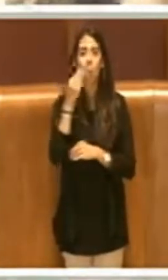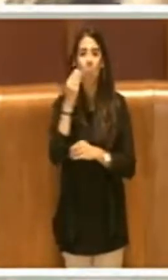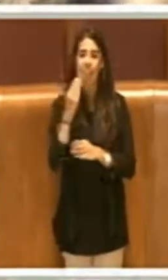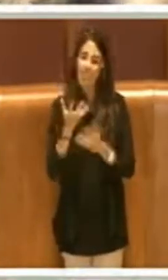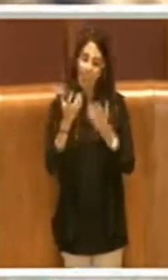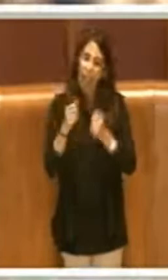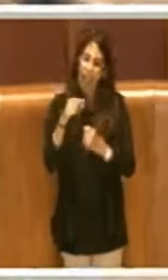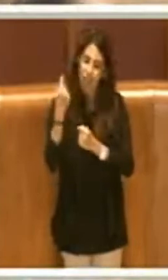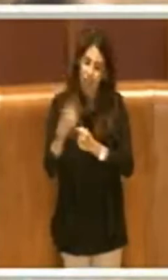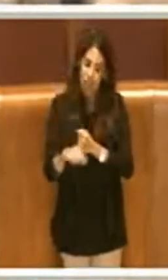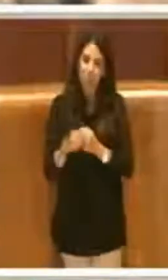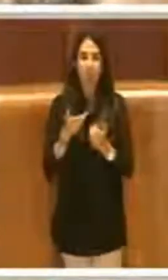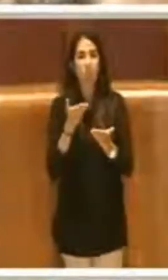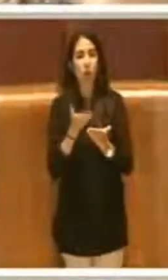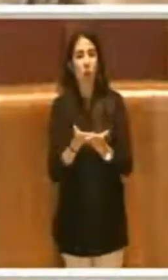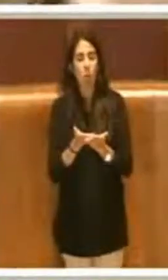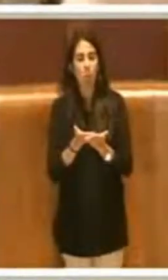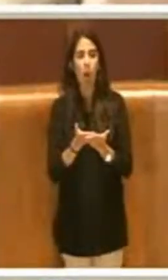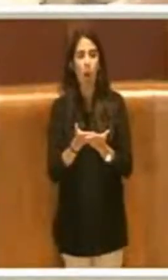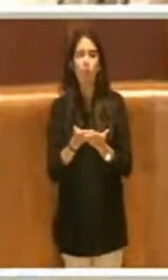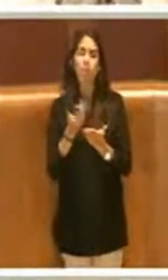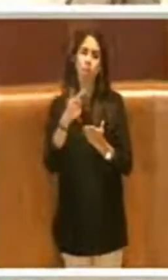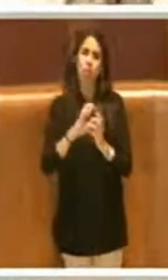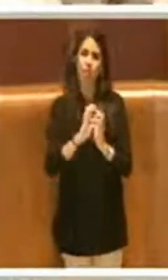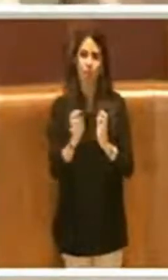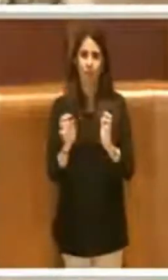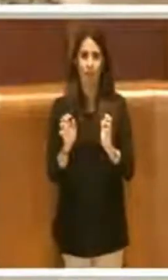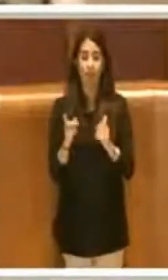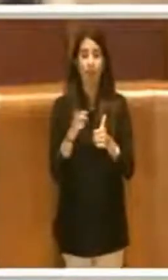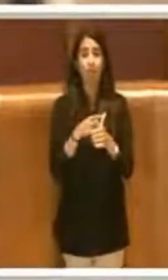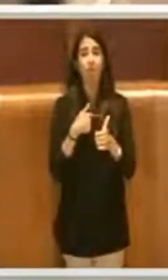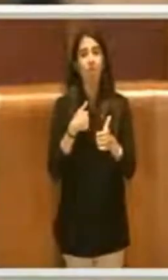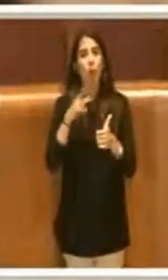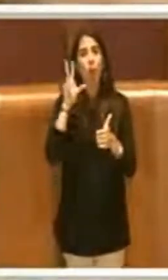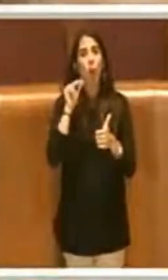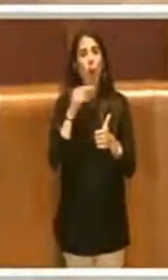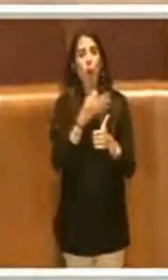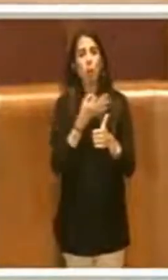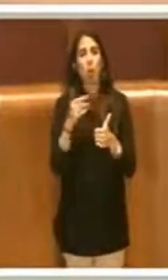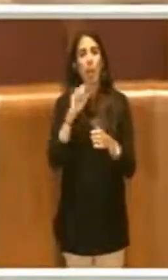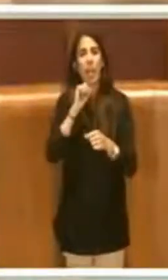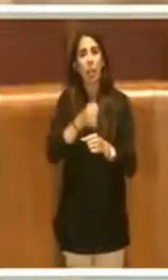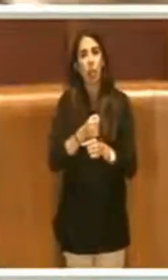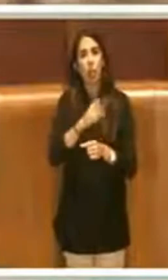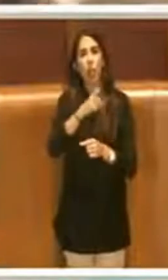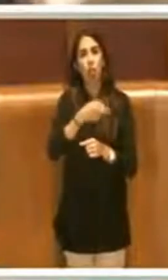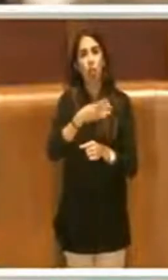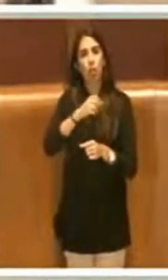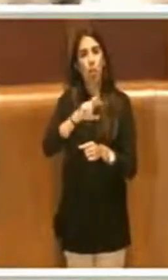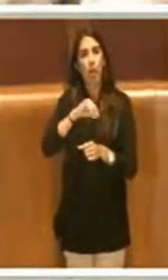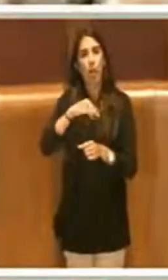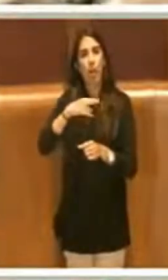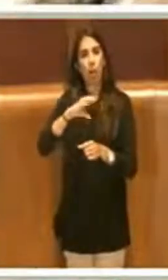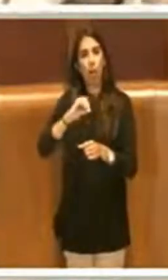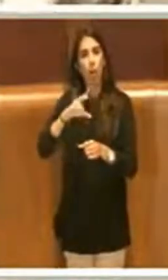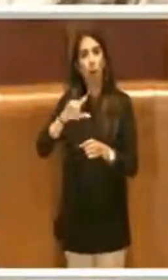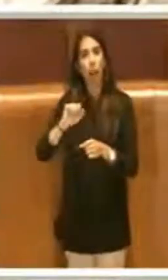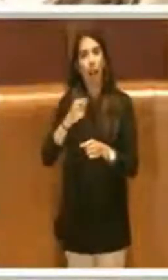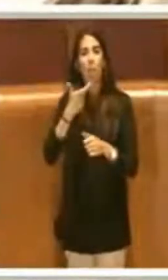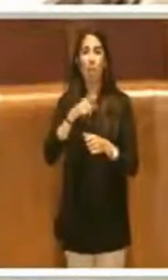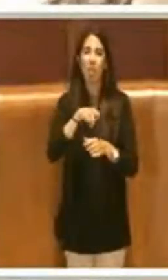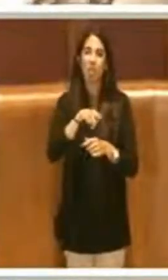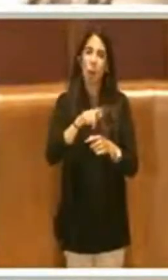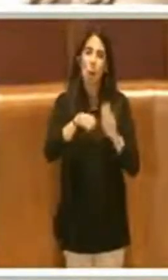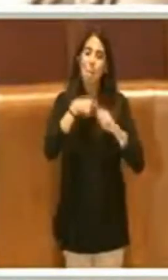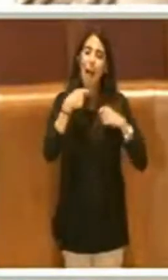motivi. Innanzitutto perché conosco la storia di Sergio Malincola, in quanto è un partigiano del quartiere dove io ho vissuto